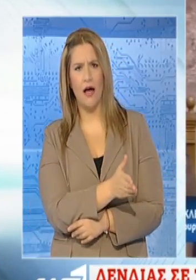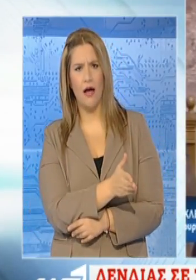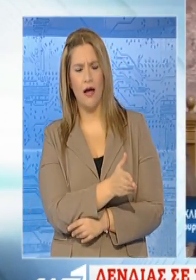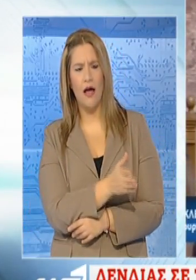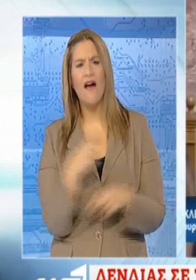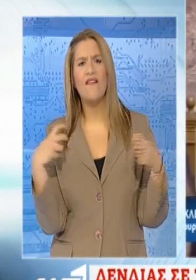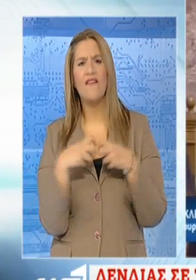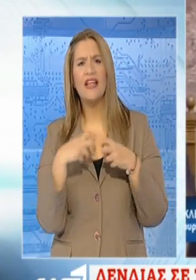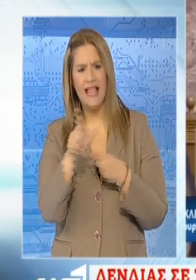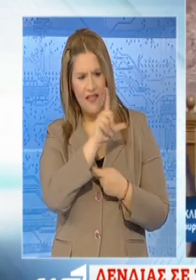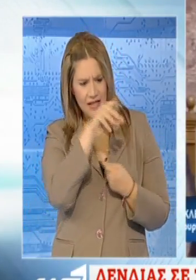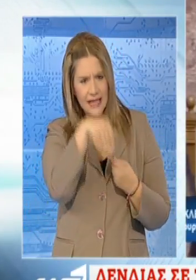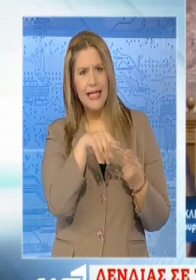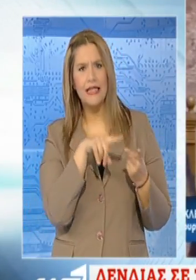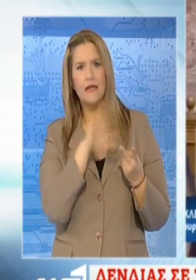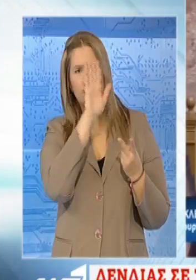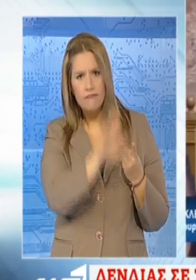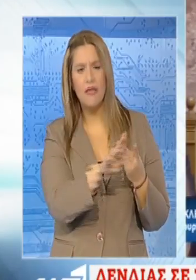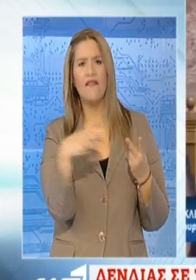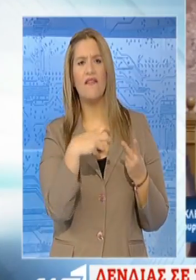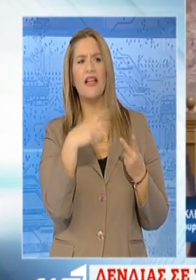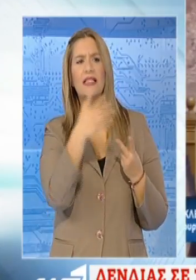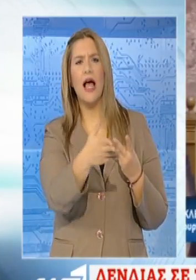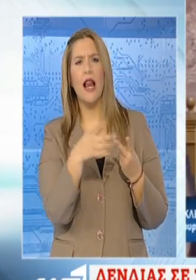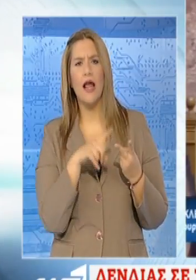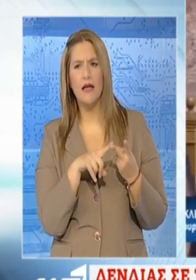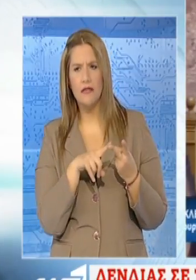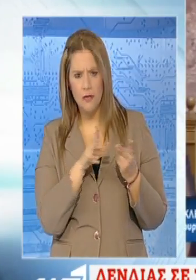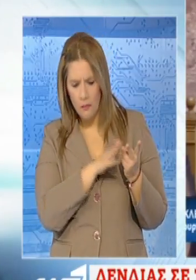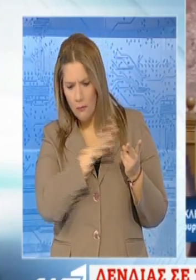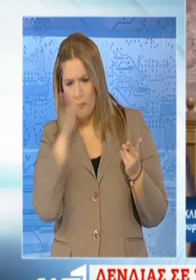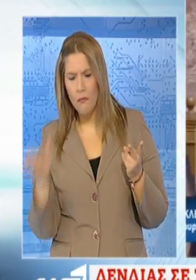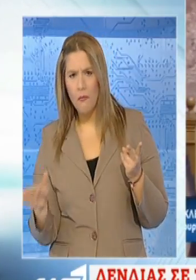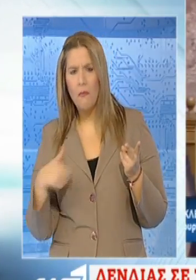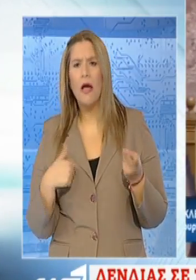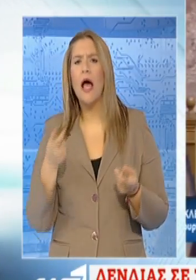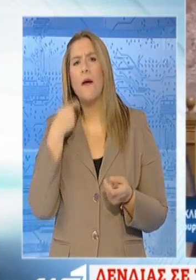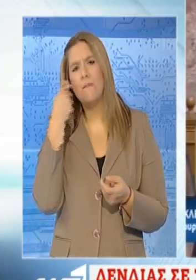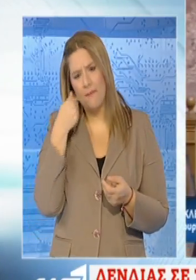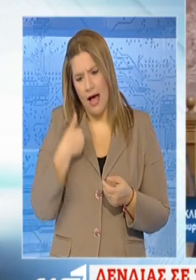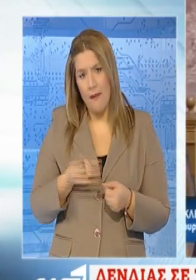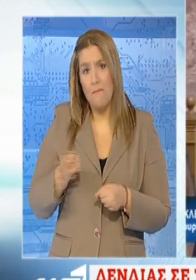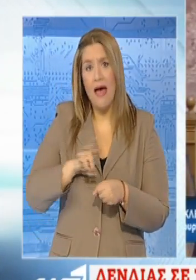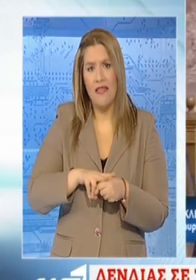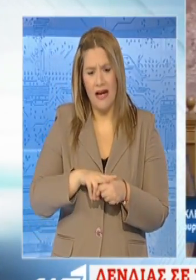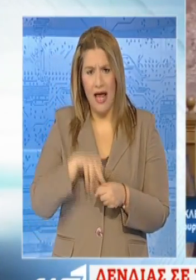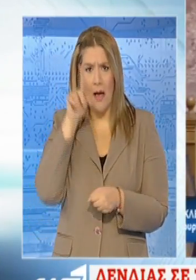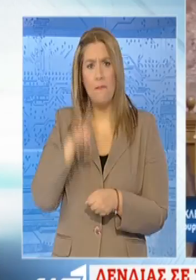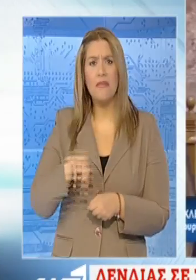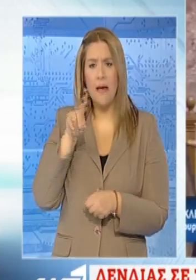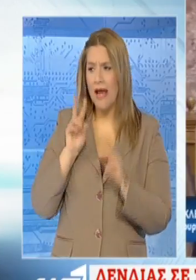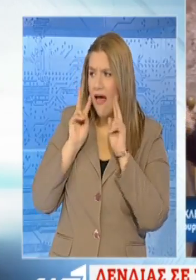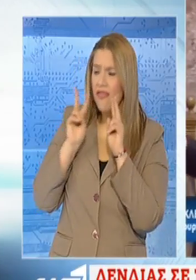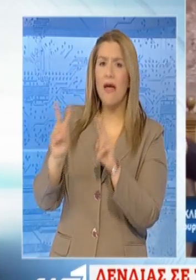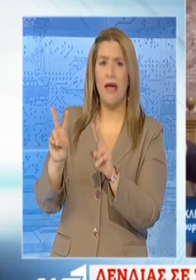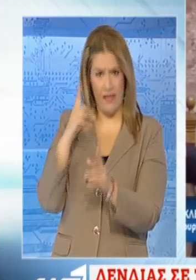στις Ευρεξέλλες, Δευτέρα και Τρίτη και Άρα. Ούτε η συγχωρημένη μανούλα μου δεν θα έλεγε για μια μέρα ότι έχει